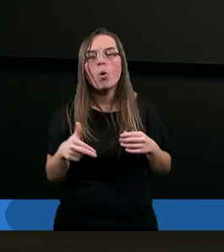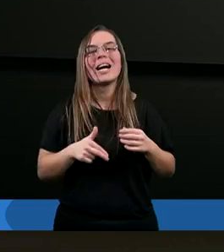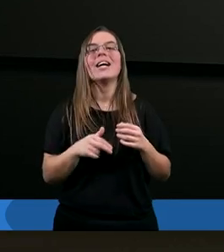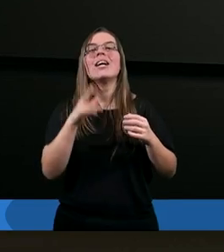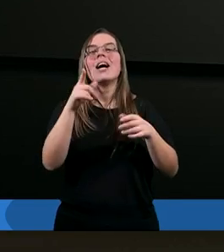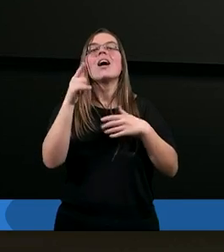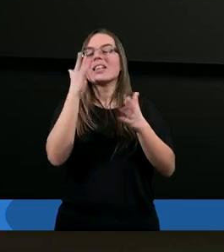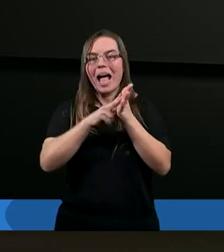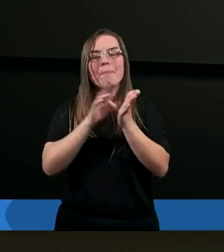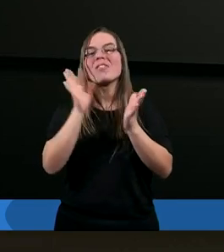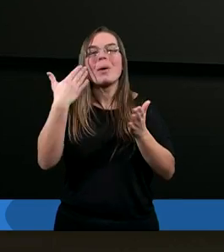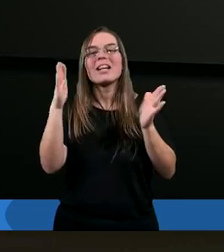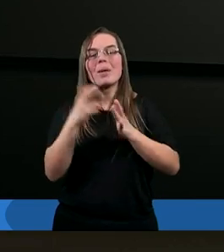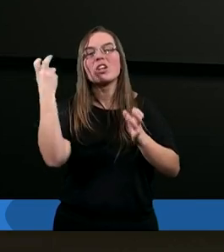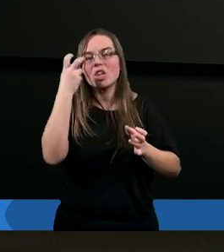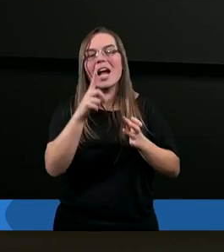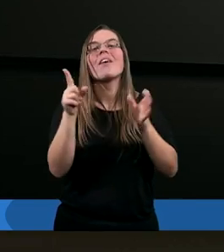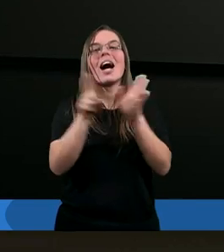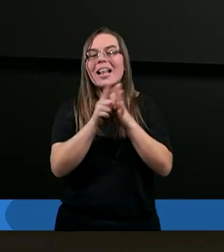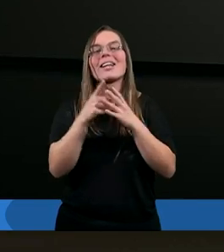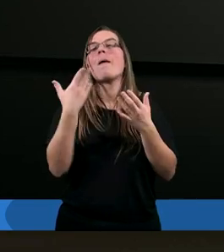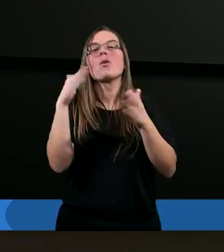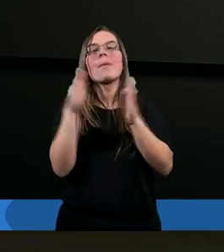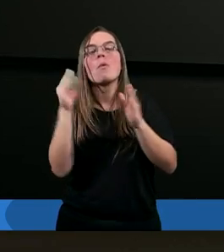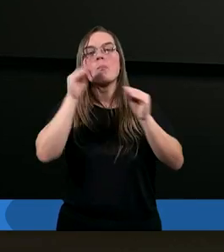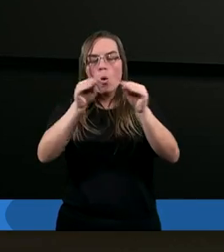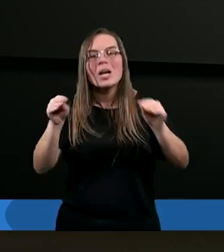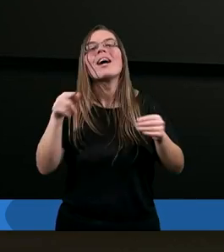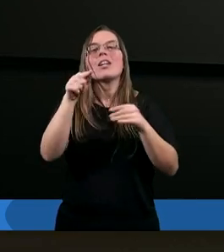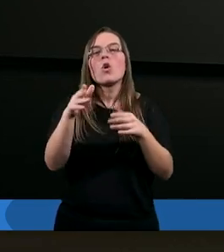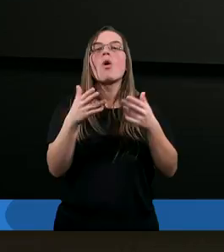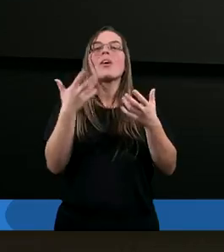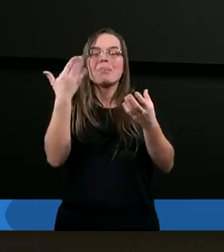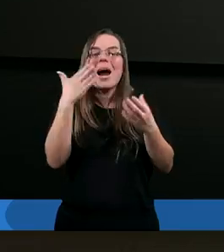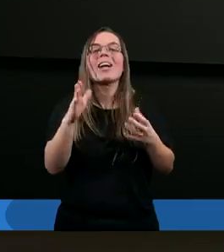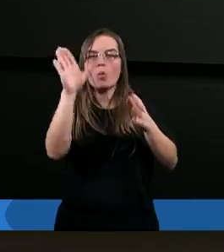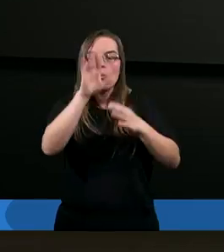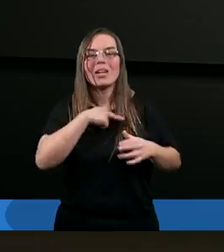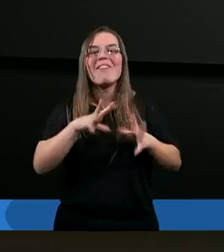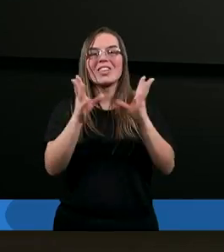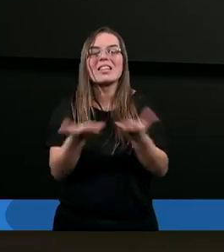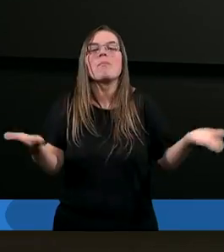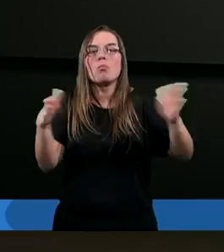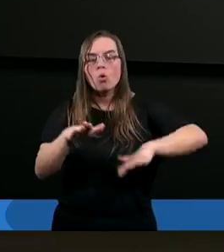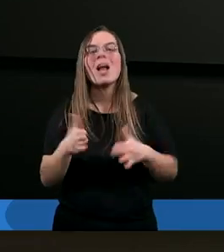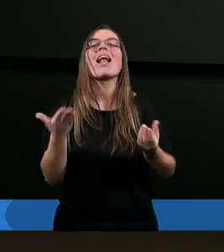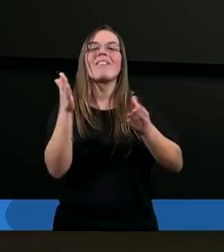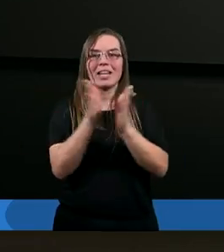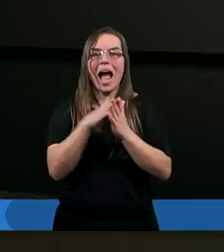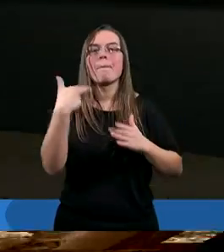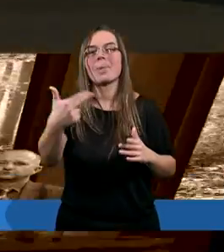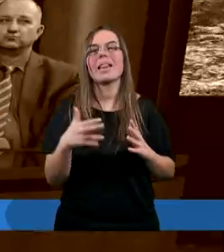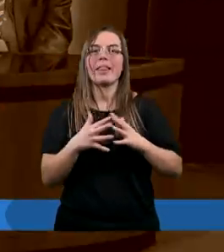myślę że będzie nie mniej ciekawie i na pewno nie mniej pouczające a teraz niech już Pan nam wszystkim błogosławi do zobaczenia